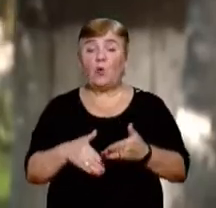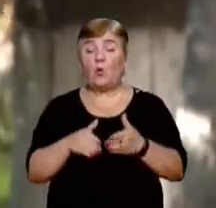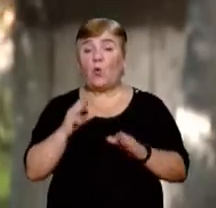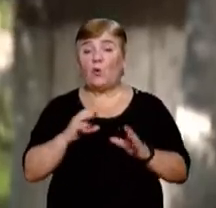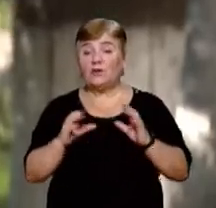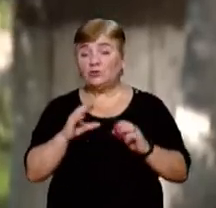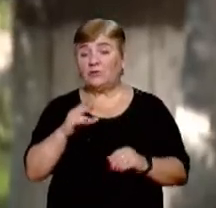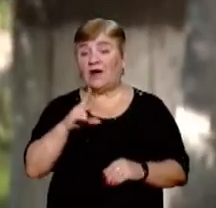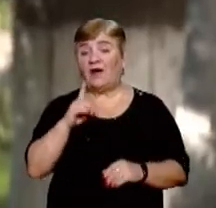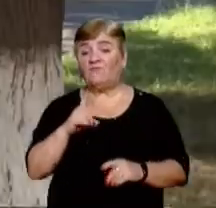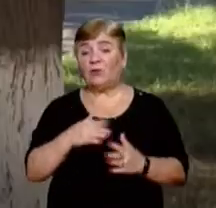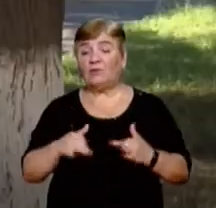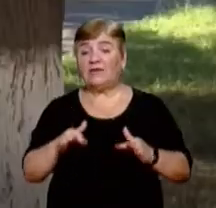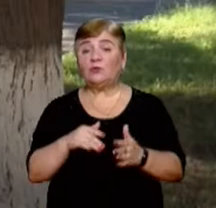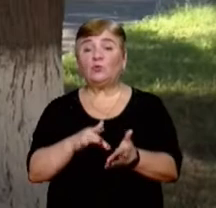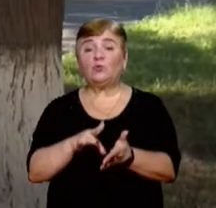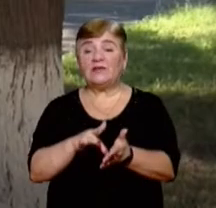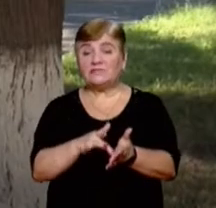коледжу УЖНУ на факультет туризму.